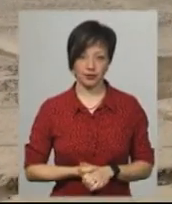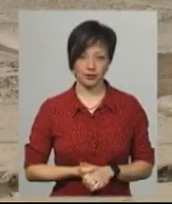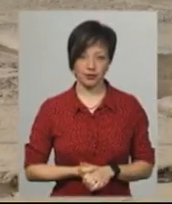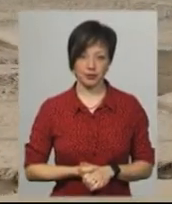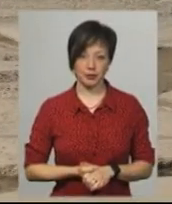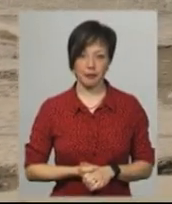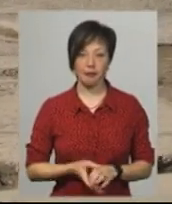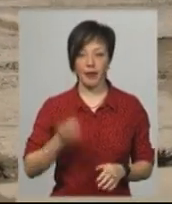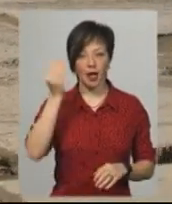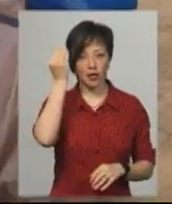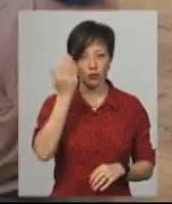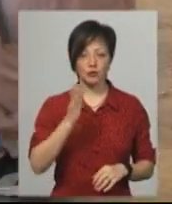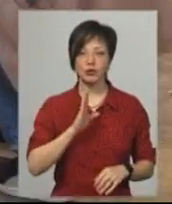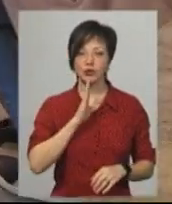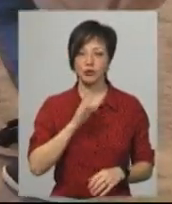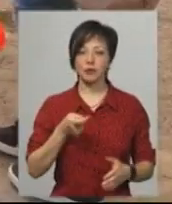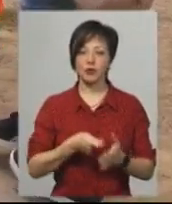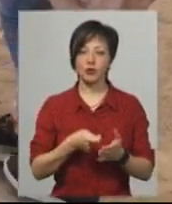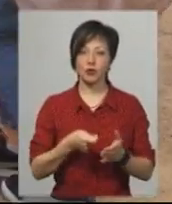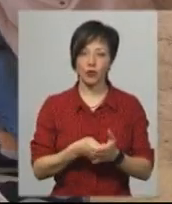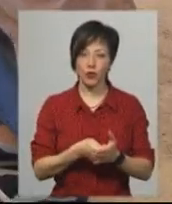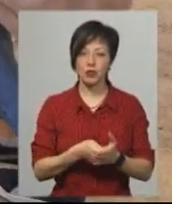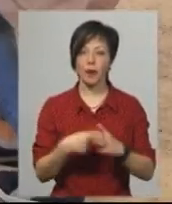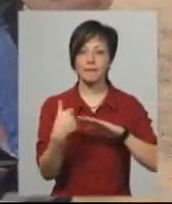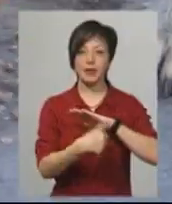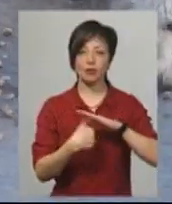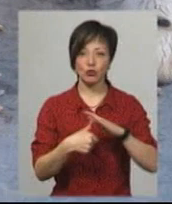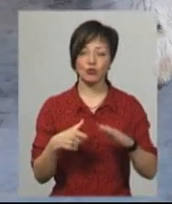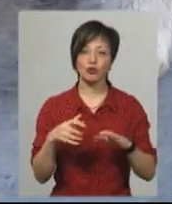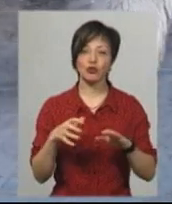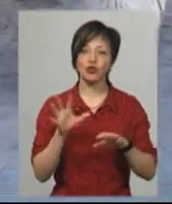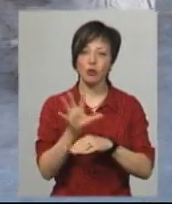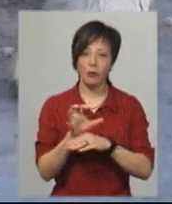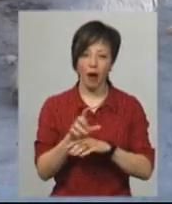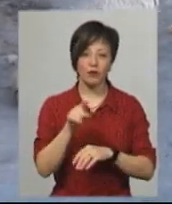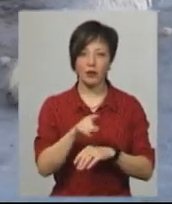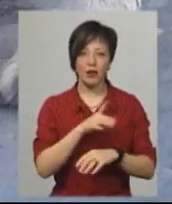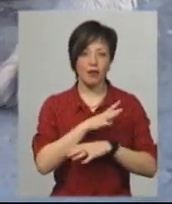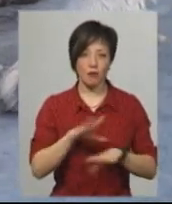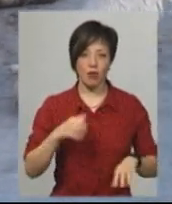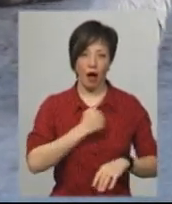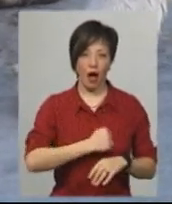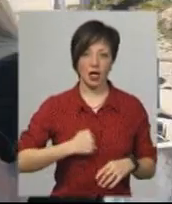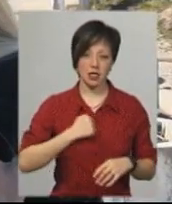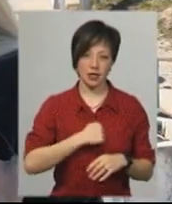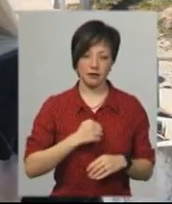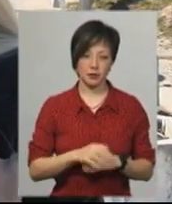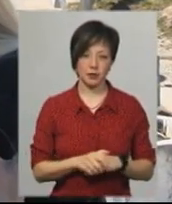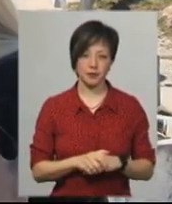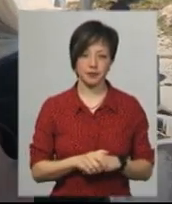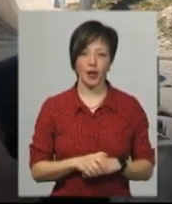На думку Віталії, підгодовуючи, безпритульних собак, волонтери дбають, аби ті не ставали агресивними. Собаки